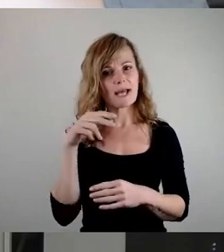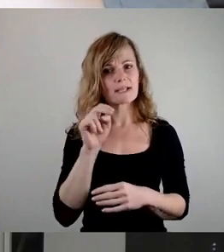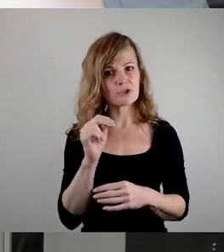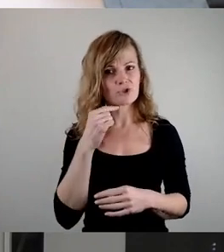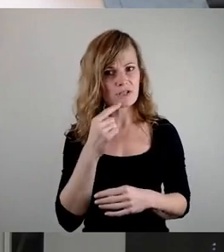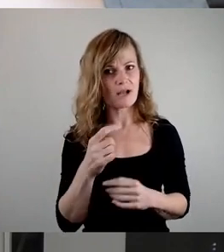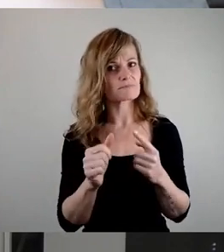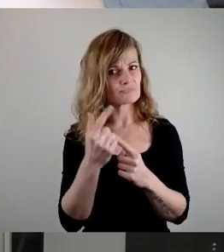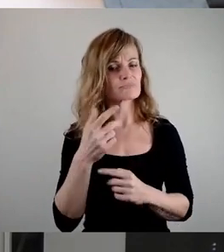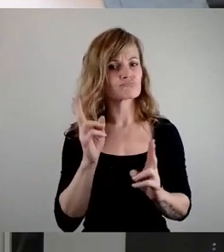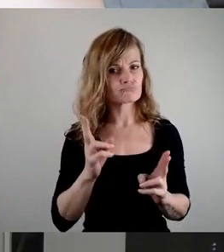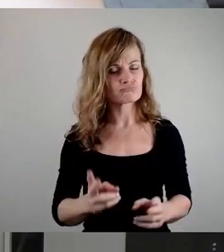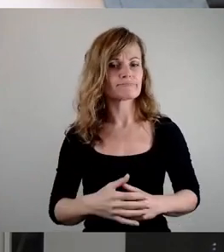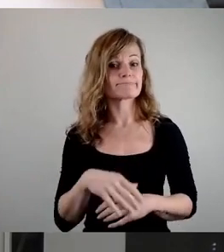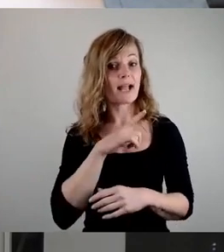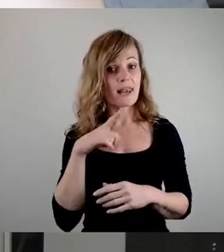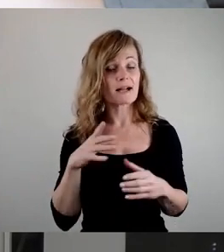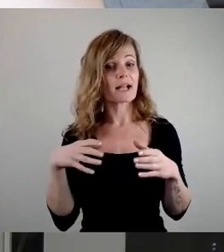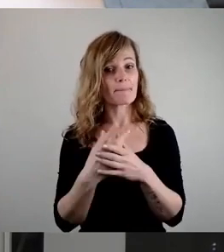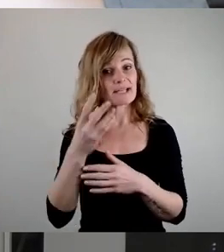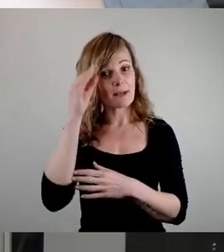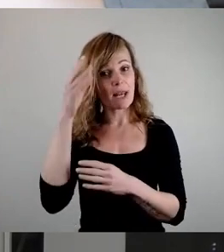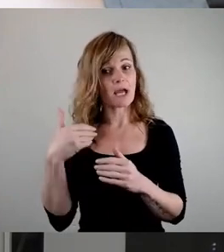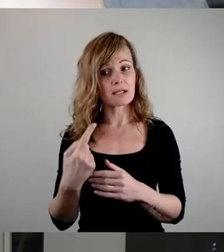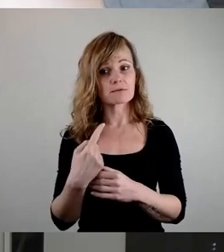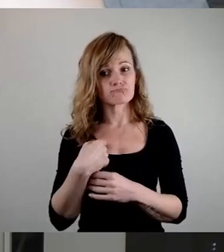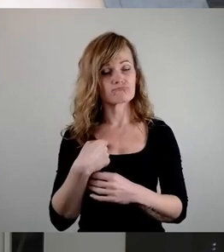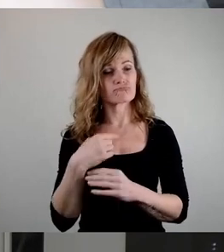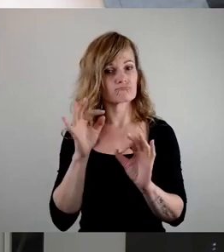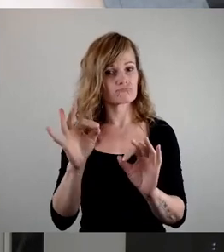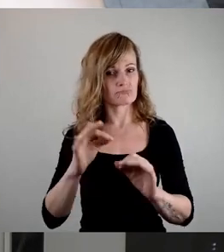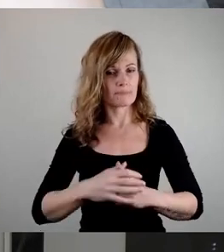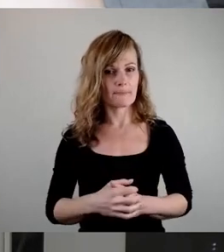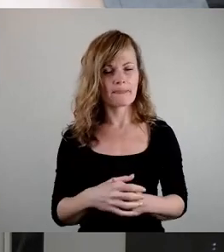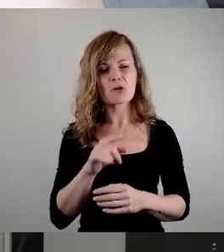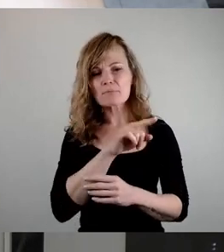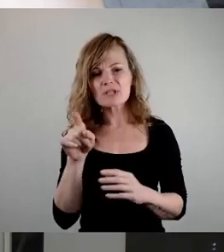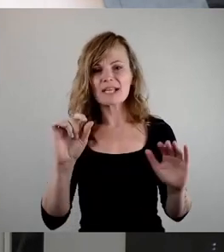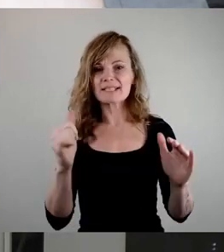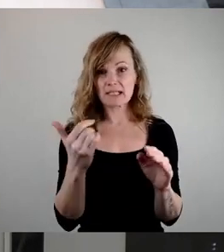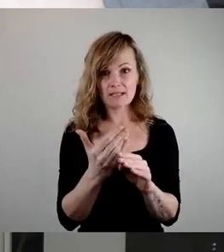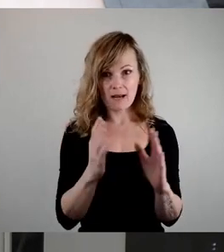Längeres gemeinsames Lernen, das finden wir auch gut. Ich würde mal sagen, bis zur sechsten Klasse ungefähr so.